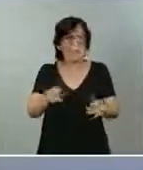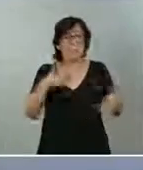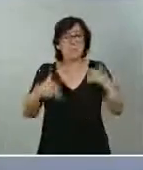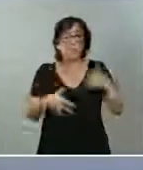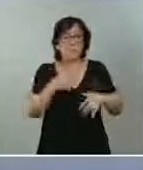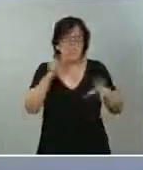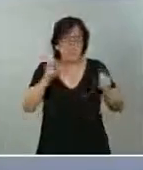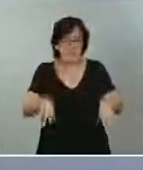lo que está acordado hoy, si no, se tiene que hacer una...